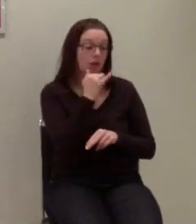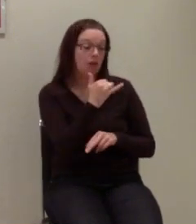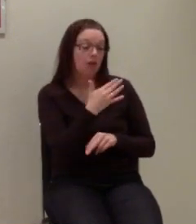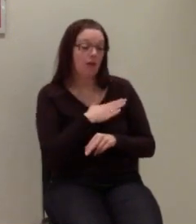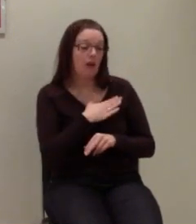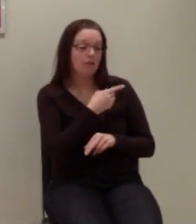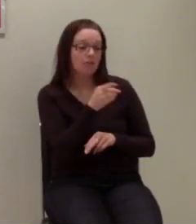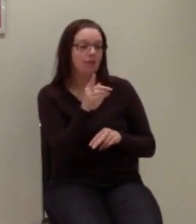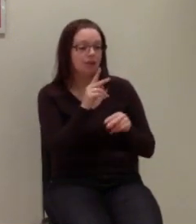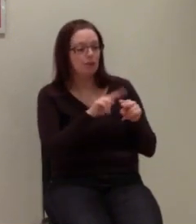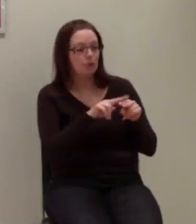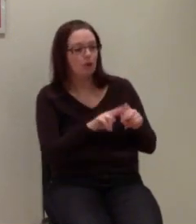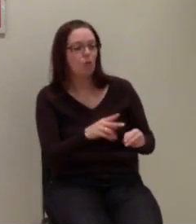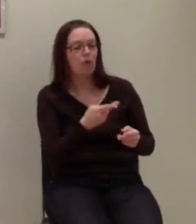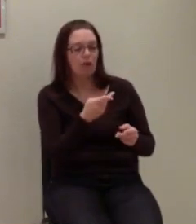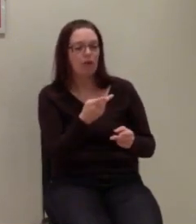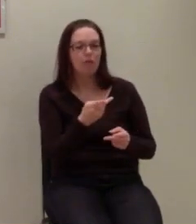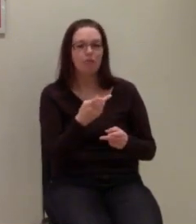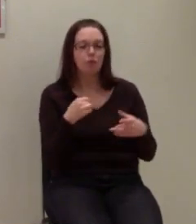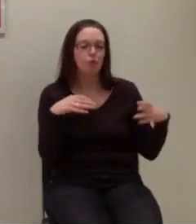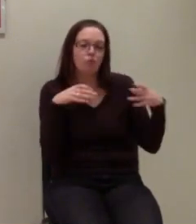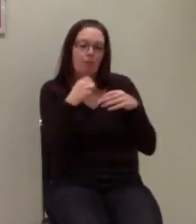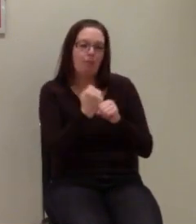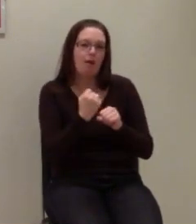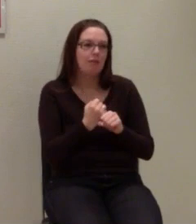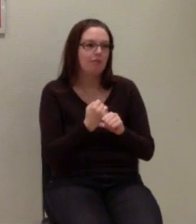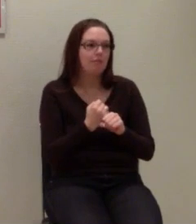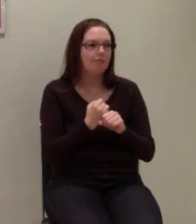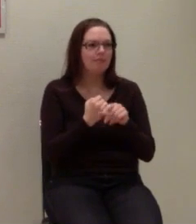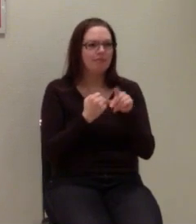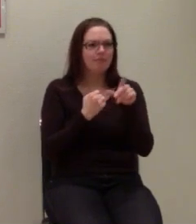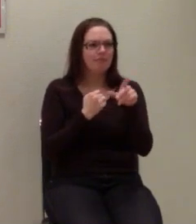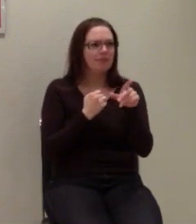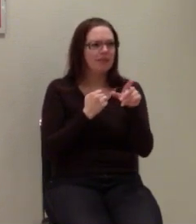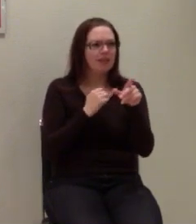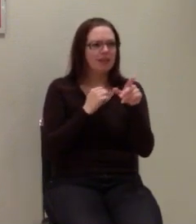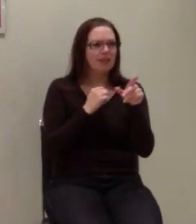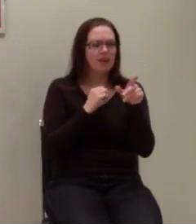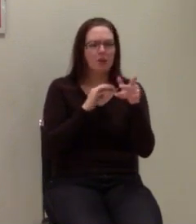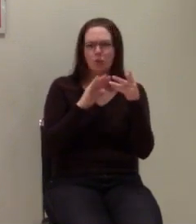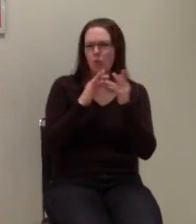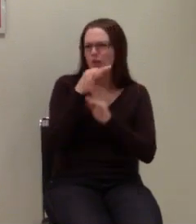auch. wir können es gemeinsam machen. Ganz kurze Frage, Julia.